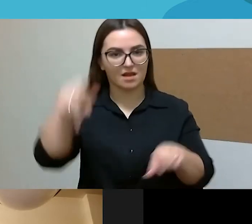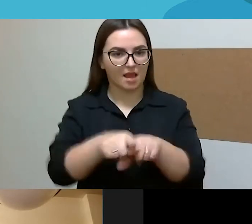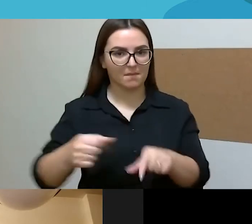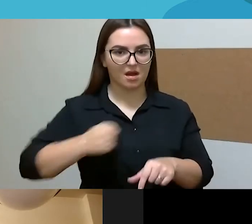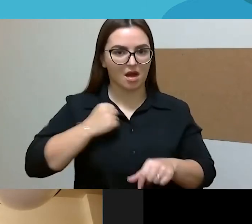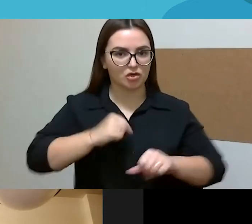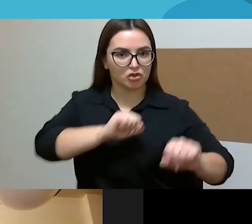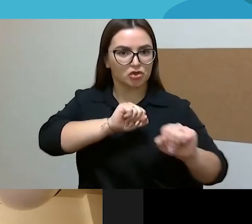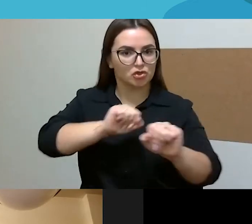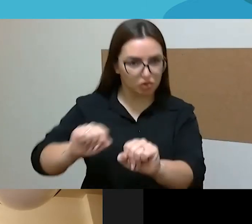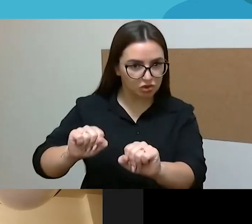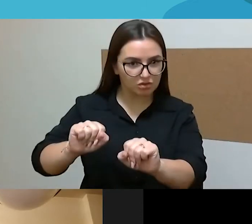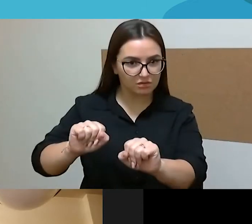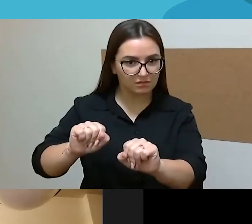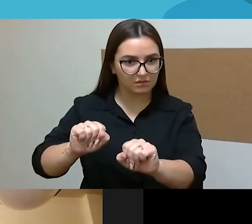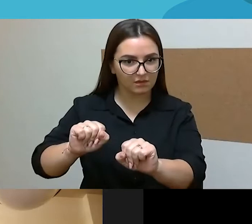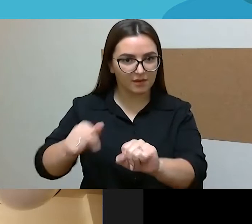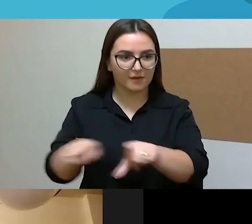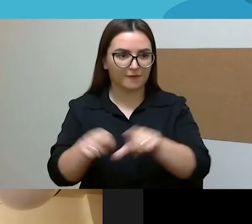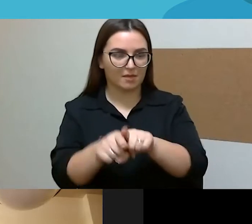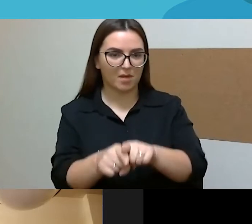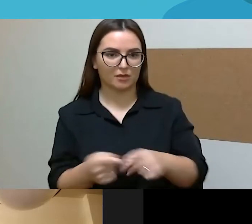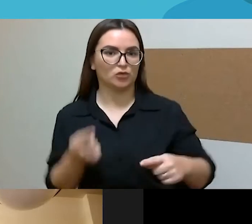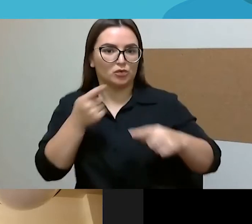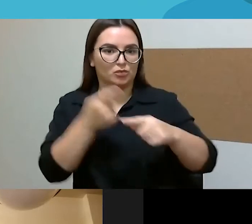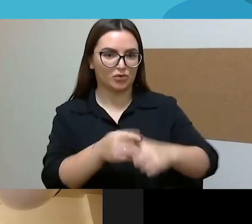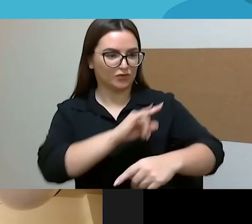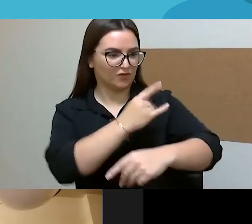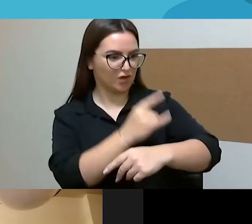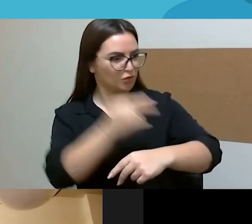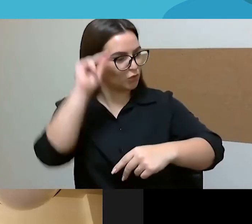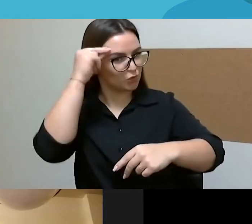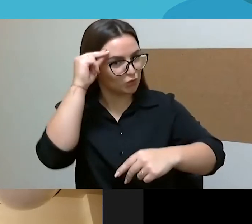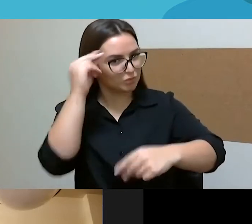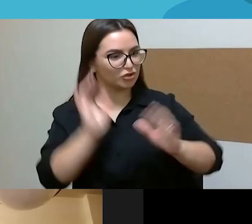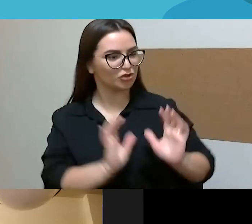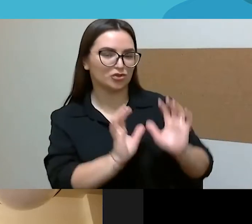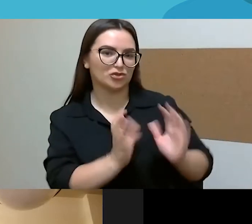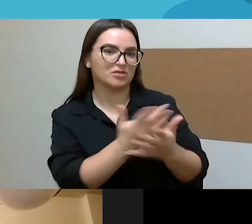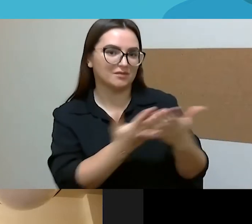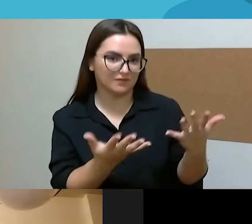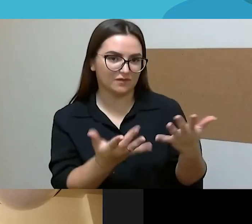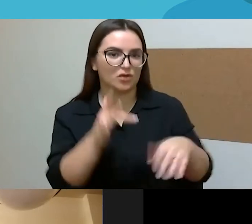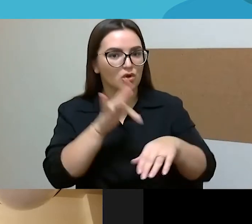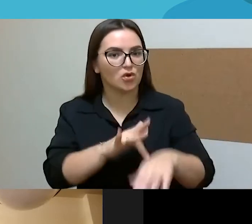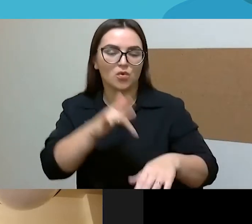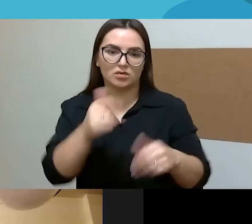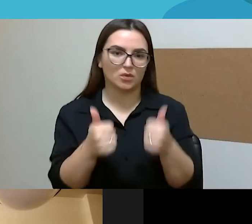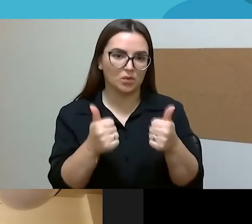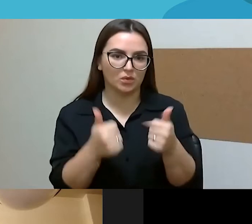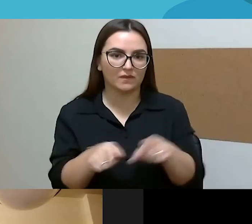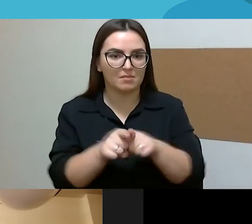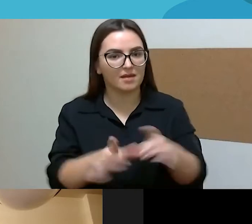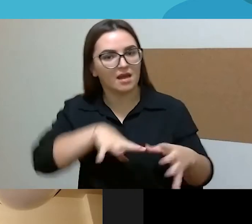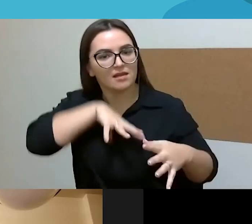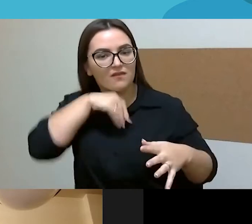skido tempį dar ir rūpintojų, nu, net tiek atrūpintojų, bet galbūt atsirado dvasins ryšys su kažkuo, tai tu save